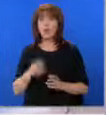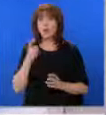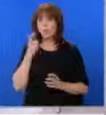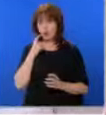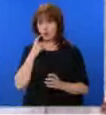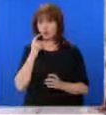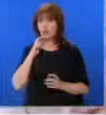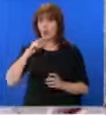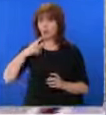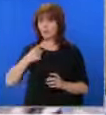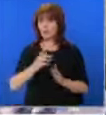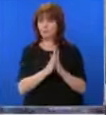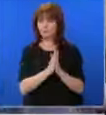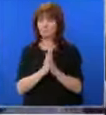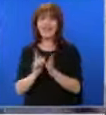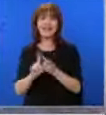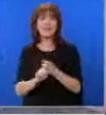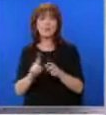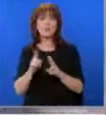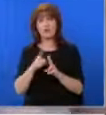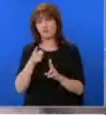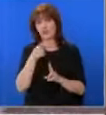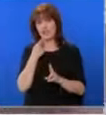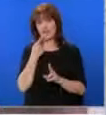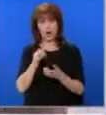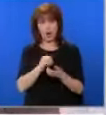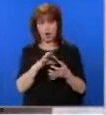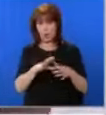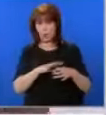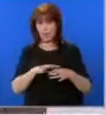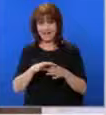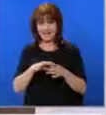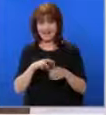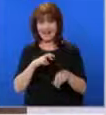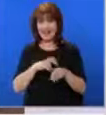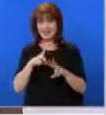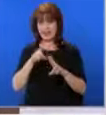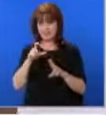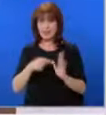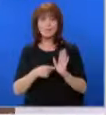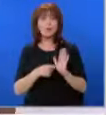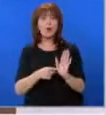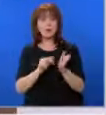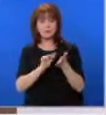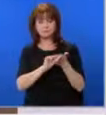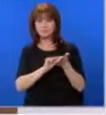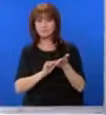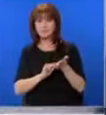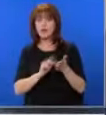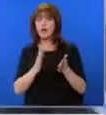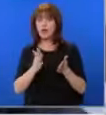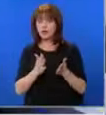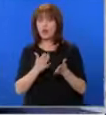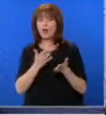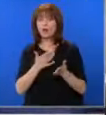Бойко Борисов отговори на призива на Кирил Петков да си каже в коалиция ли са с ДПС, като показа справка колко пъти лидерите на